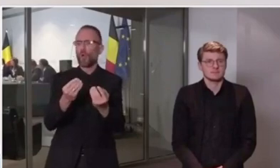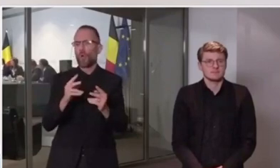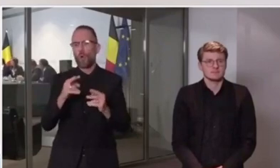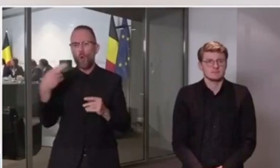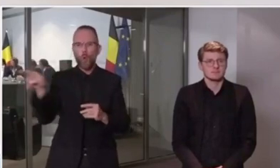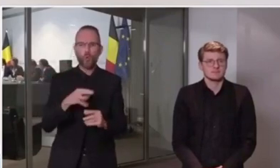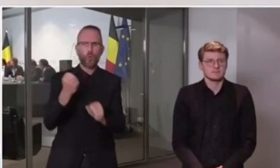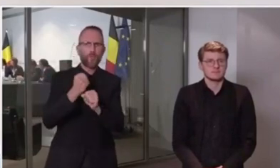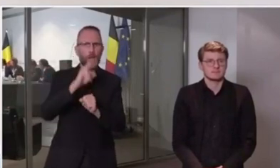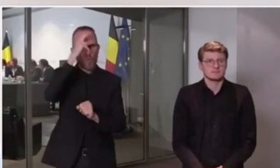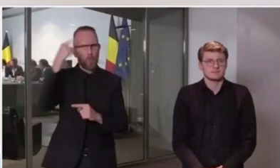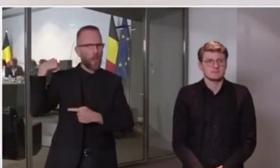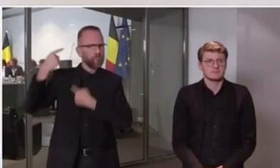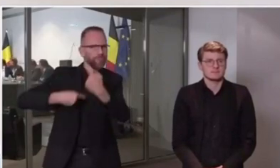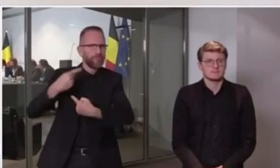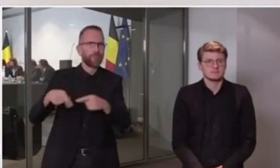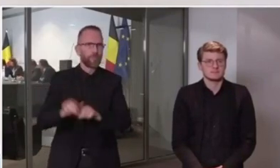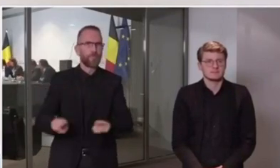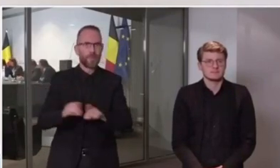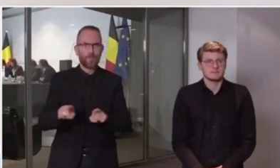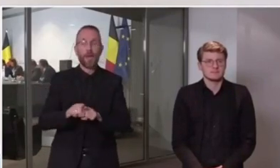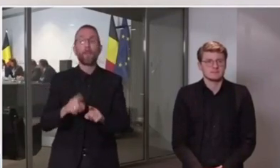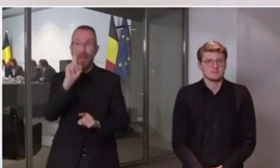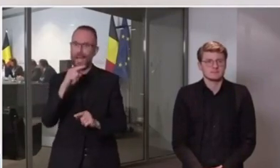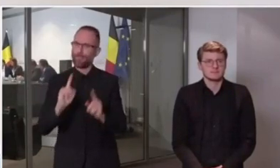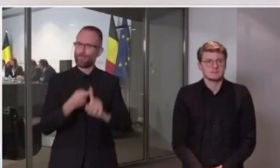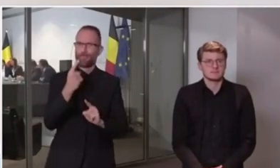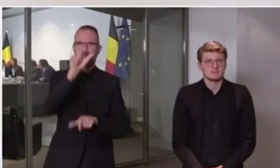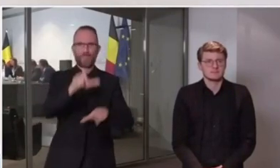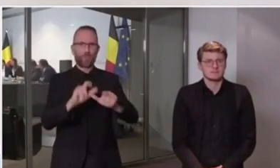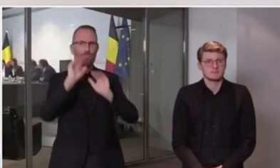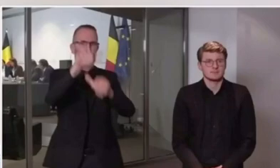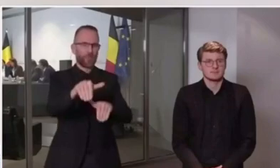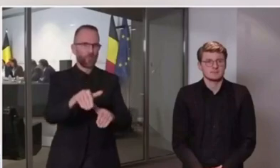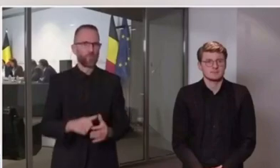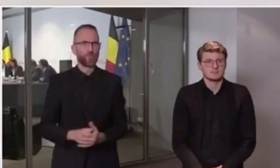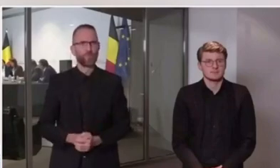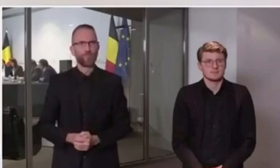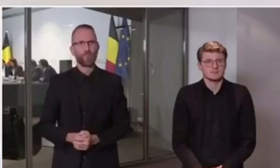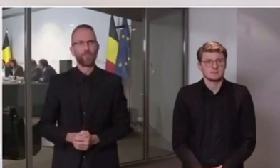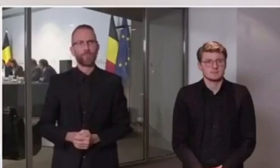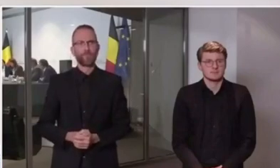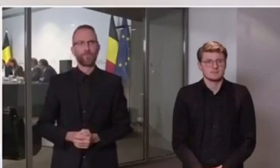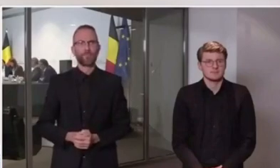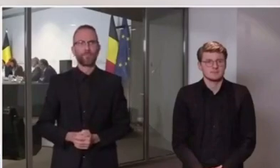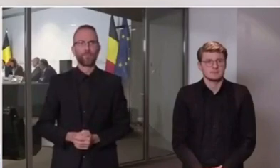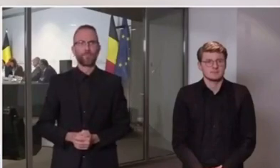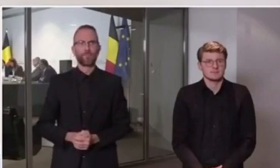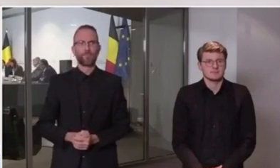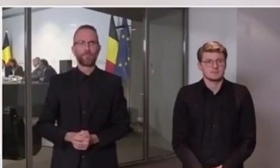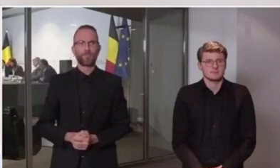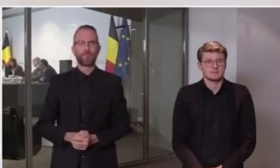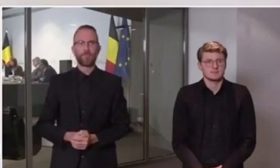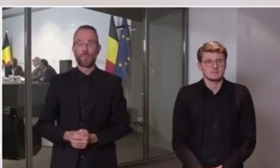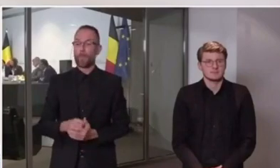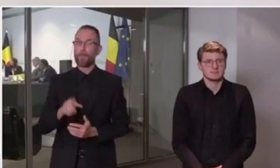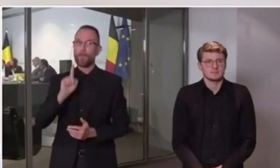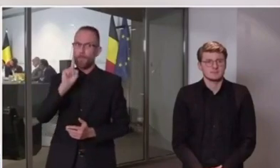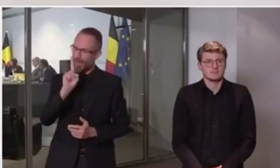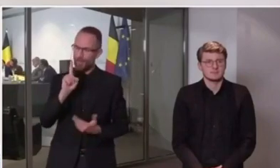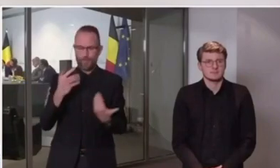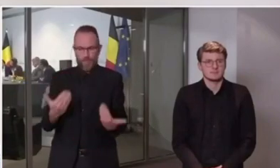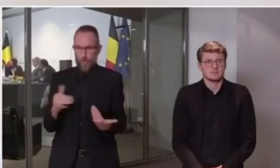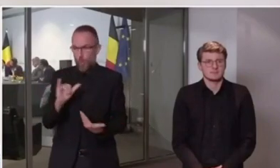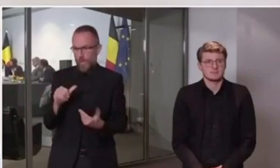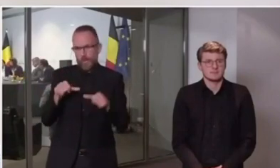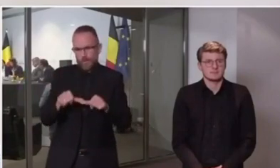adaptées évidemment aux circonstances actuelles. Le télétravail, quant à lui, devra continuer à être privilégié pendant un